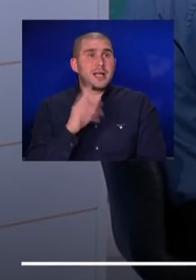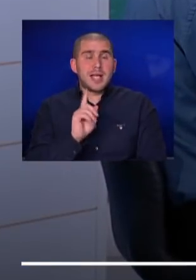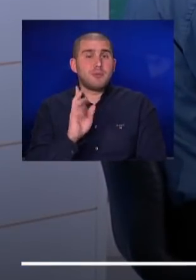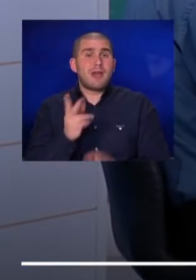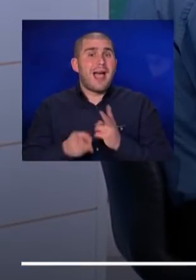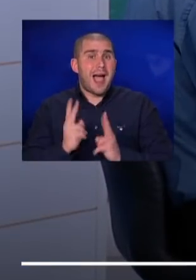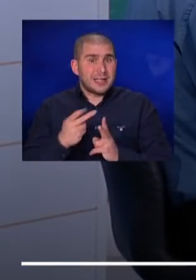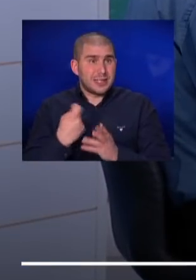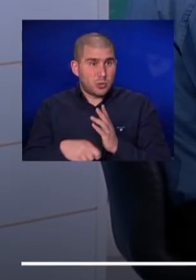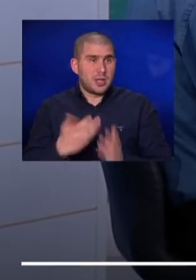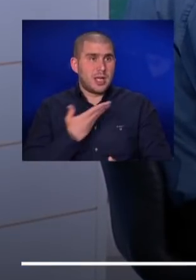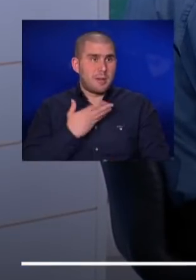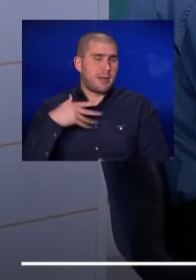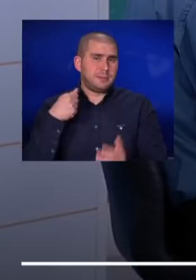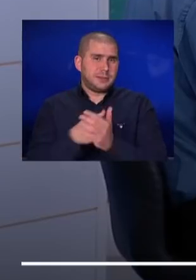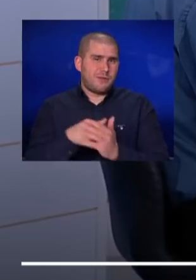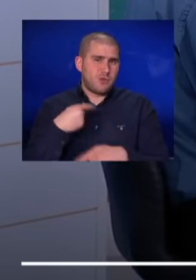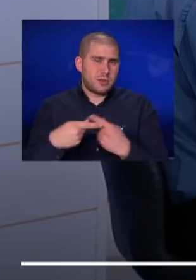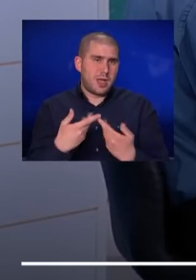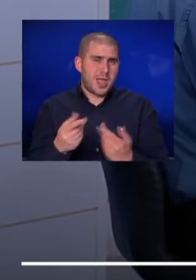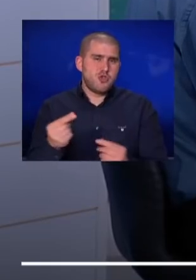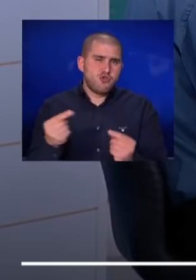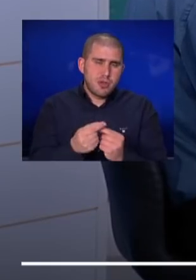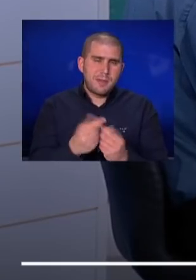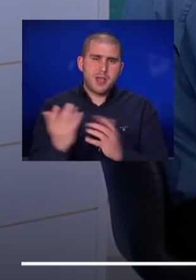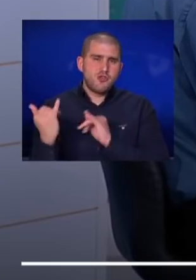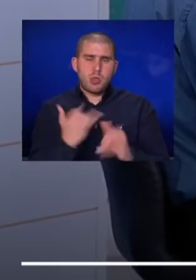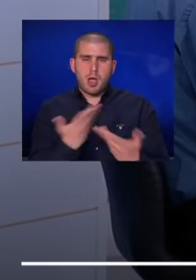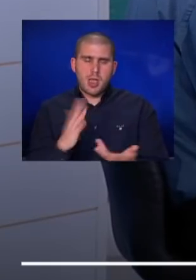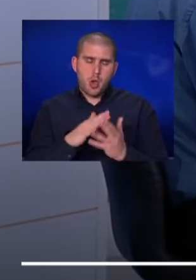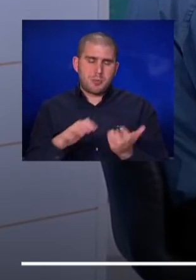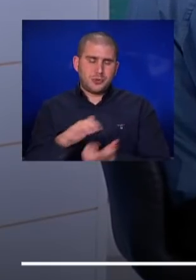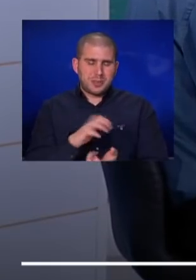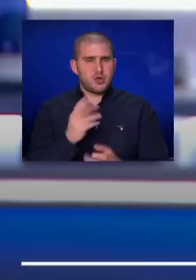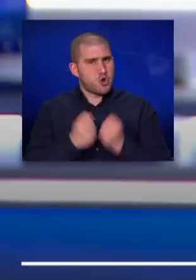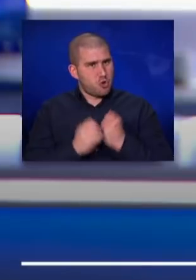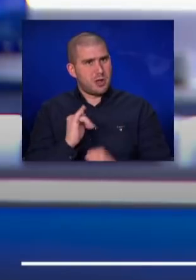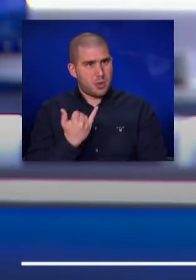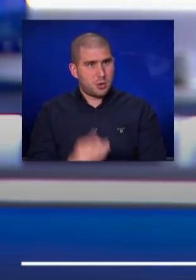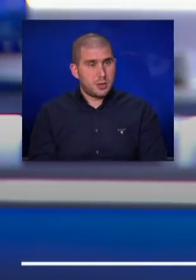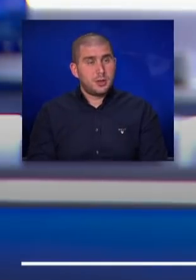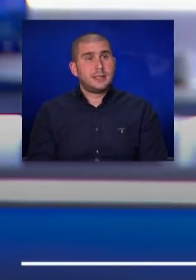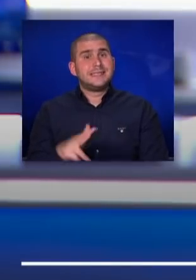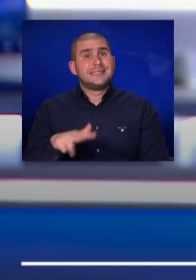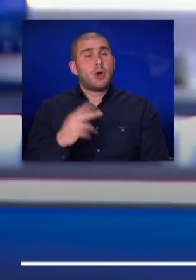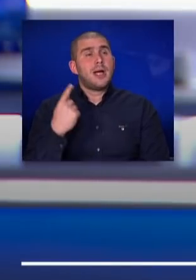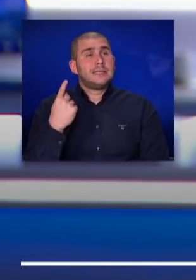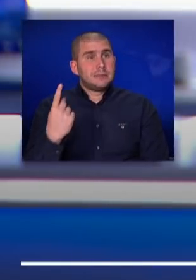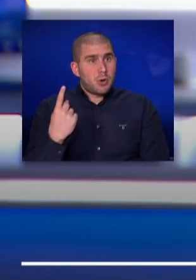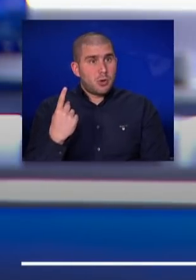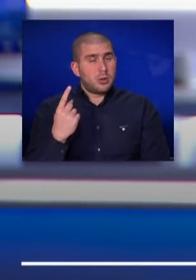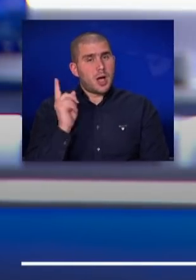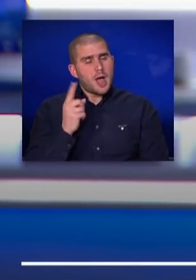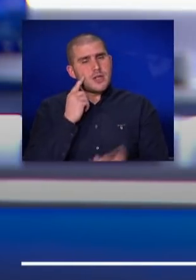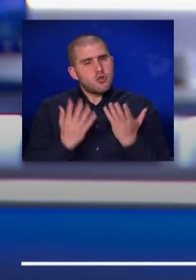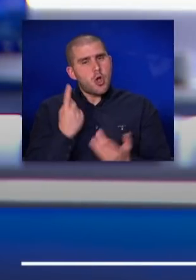עכשיו, כנראה יקבל אותו רק לקראת סוף שנה. ציפים ואין שינוע והכל מסווח. יש קשיים כאלה. הציבור עצמו אחד לשקול